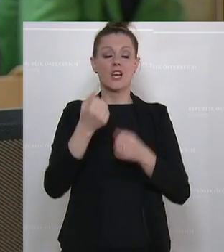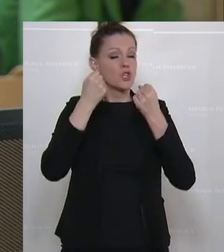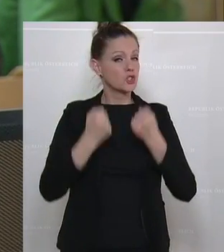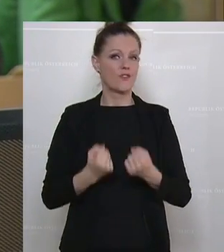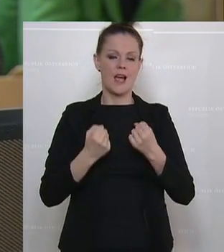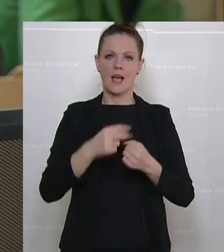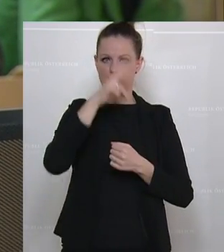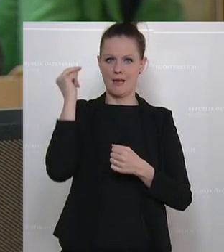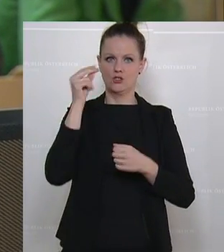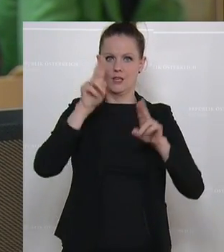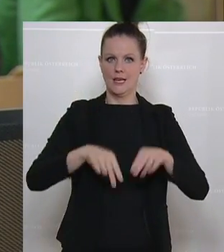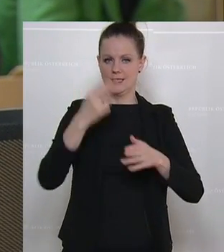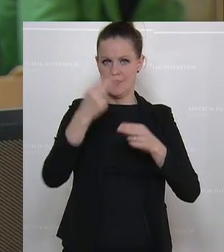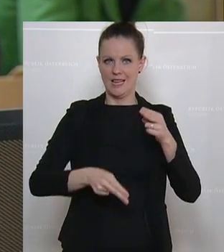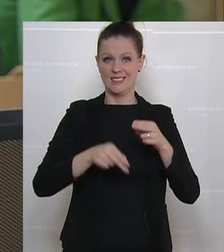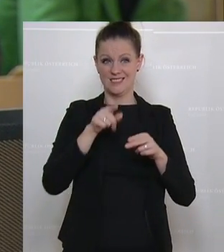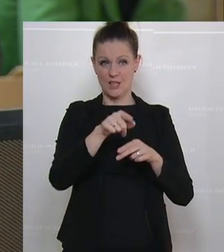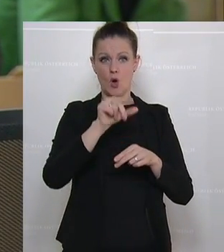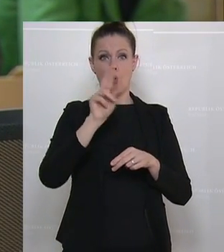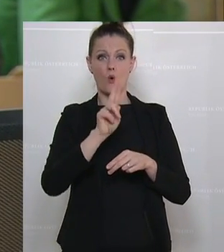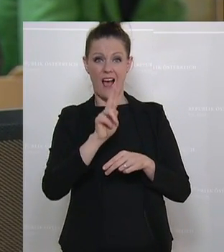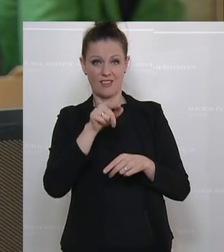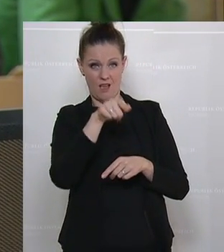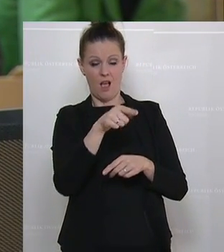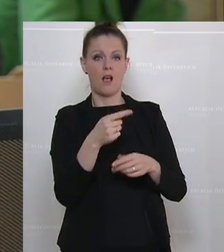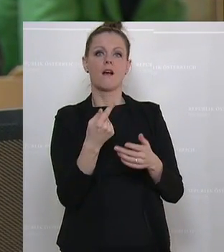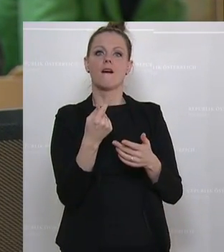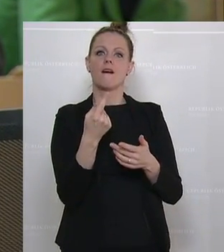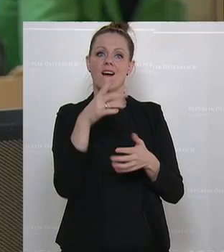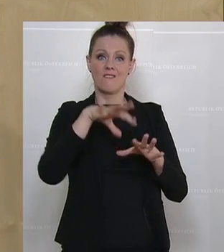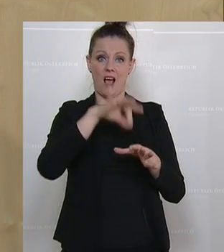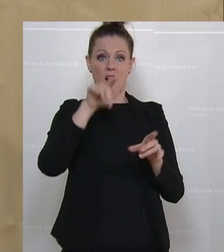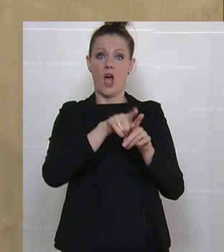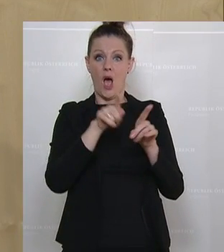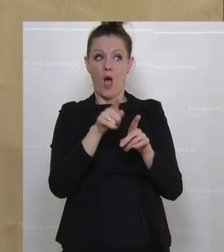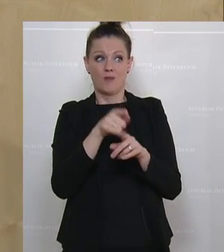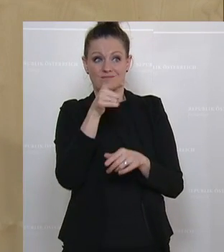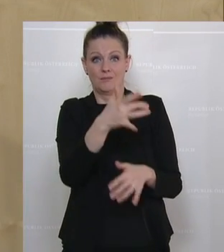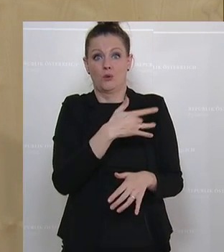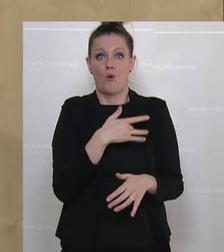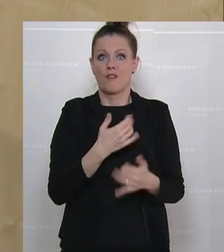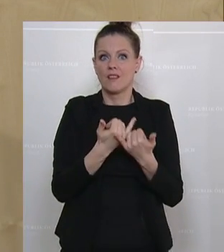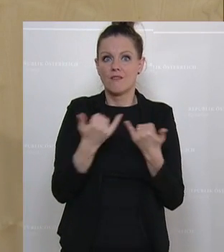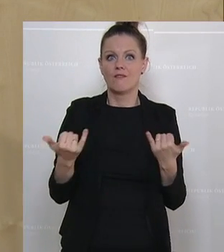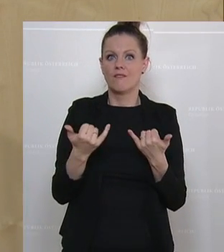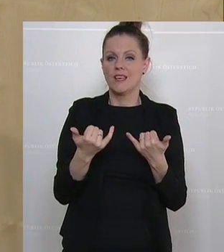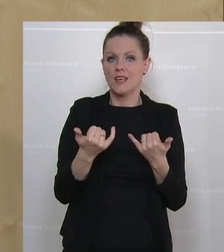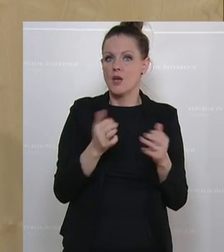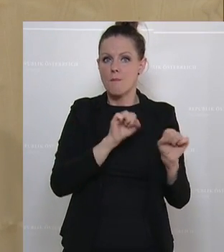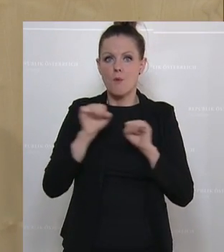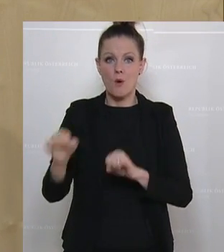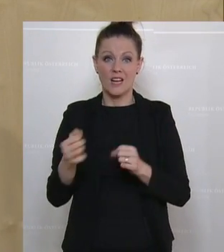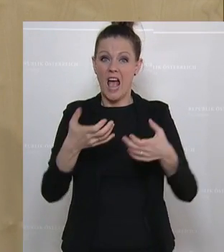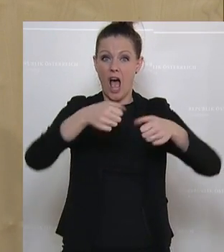im Umfeld der uganischen Wahlen auch Partnerinstitutionen der OEZA betroffen haben. Daher meine Frage, wie können Sie in Staaten mit